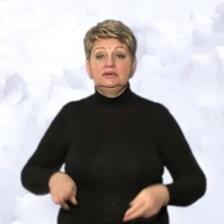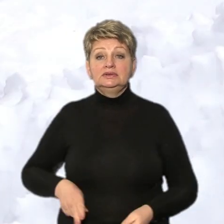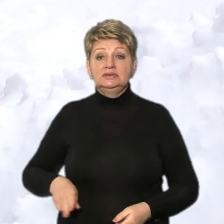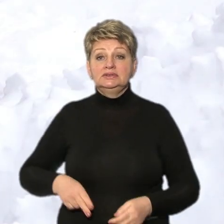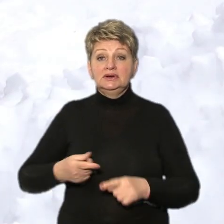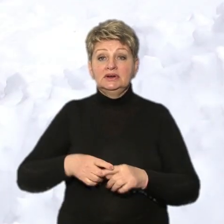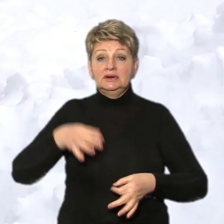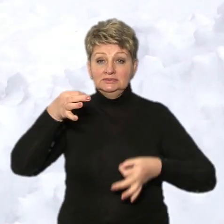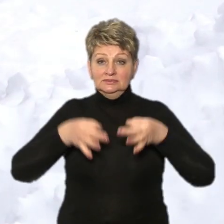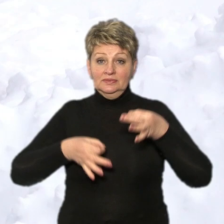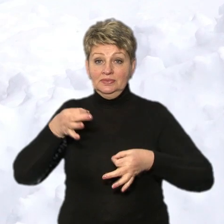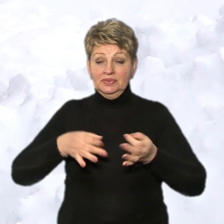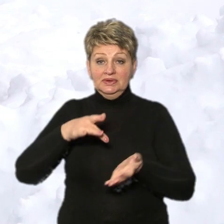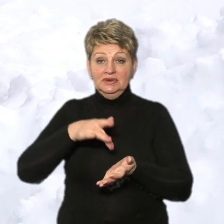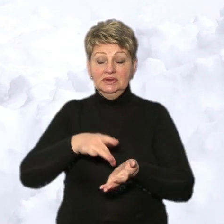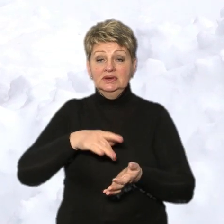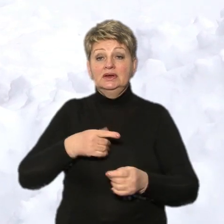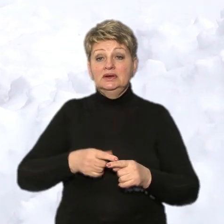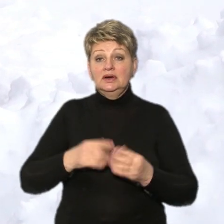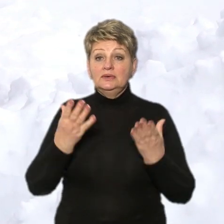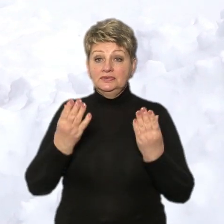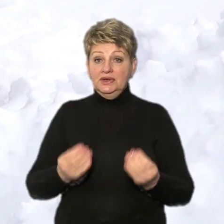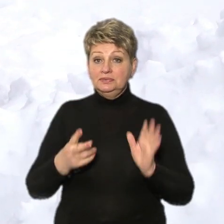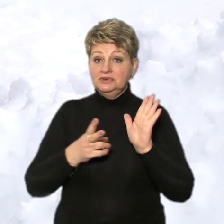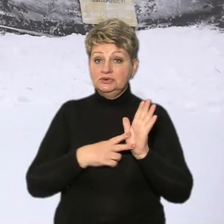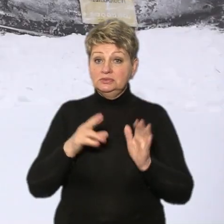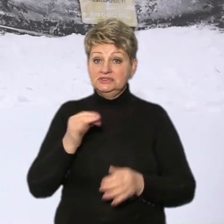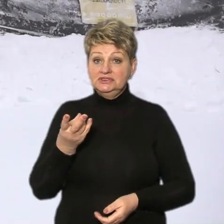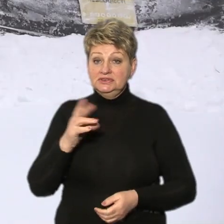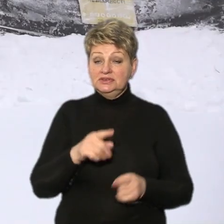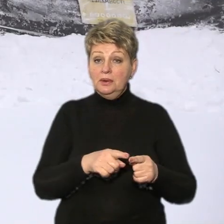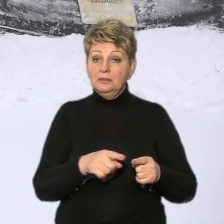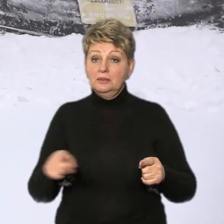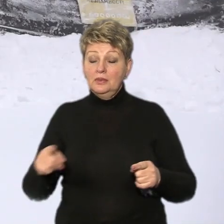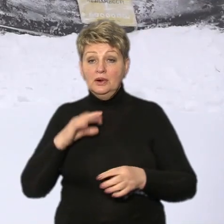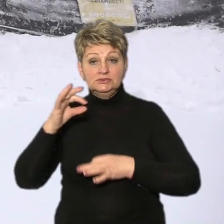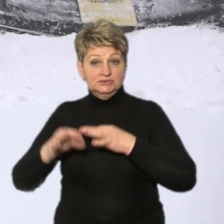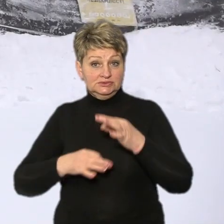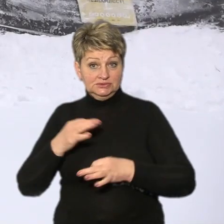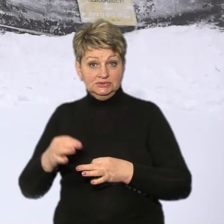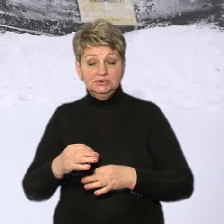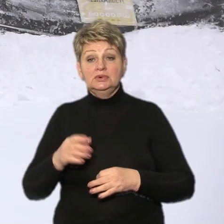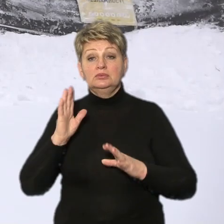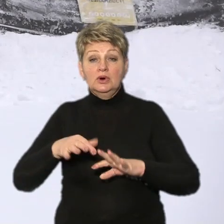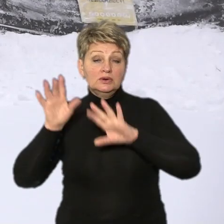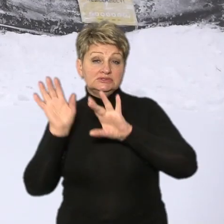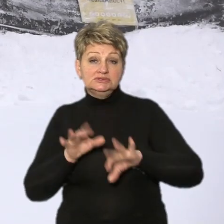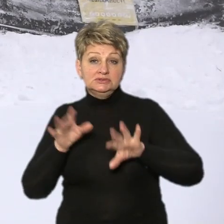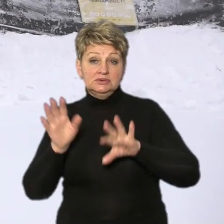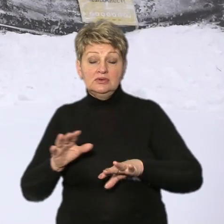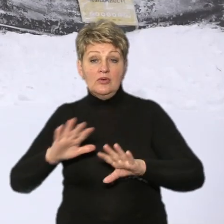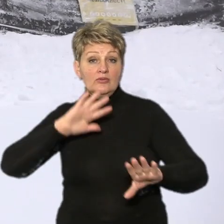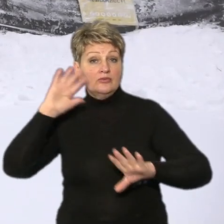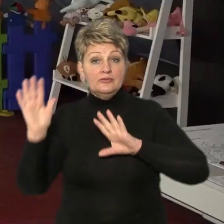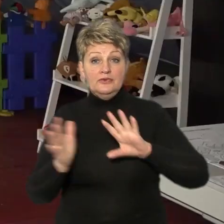гідрометеоцентру Віталія Постриганя, в день 7 січня та упродовж наступної доби значно сніжитиме. Переву вітру